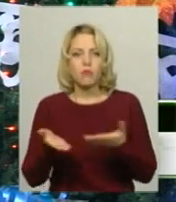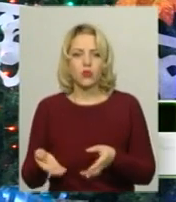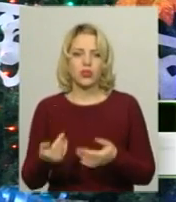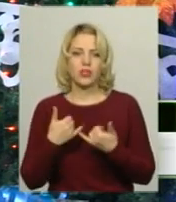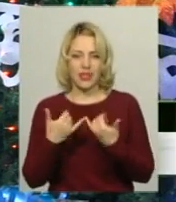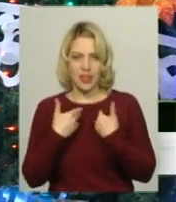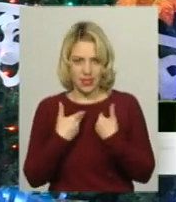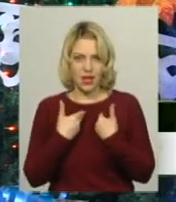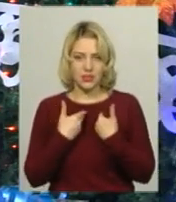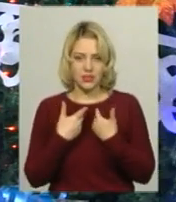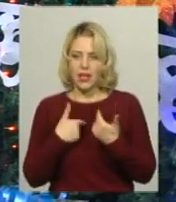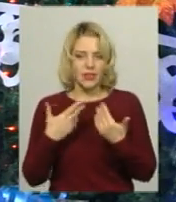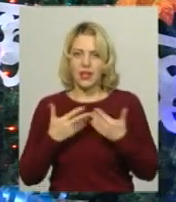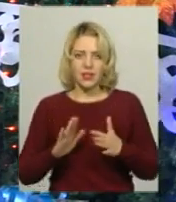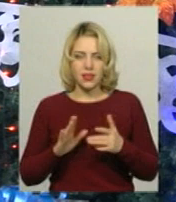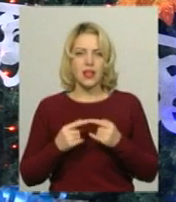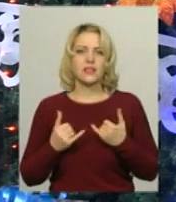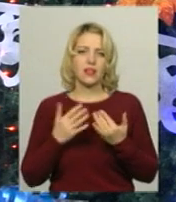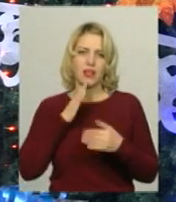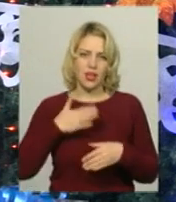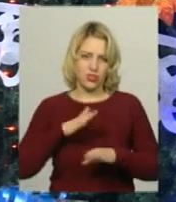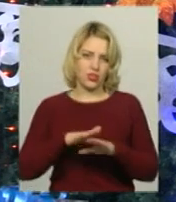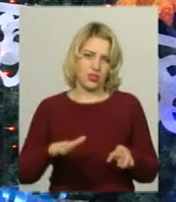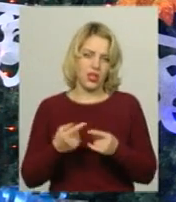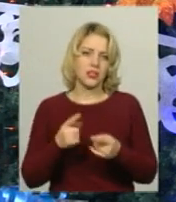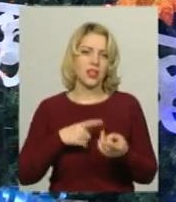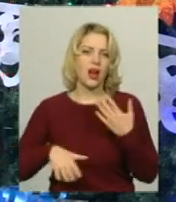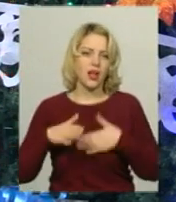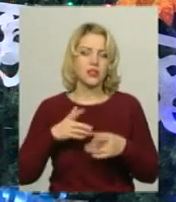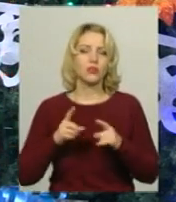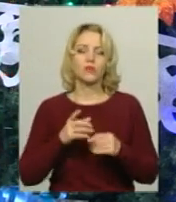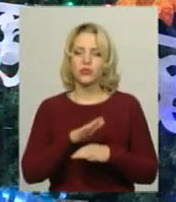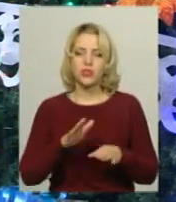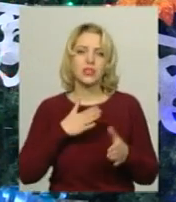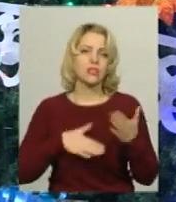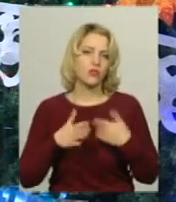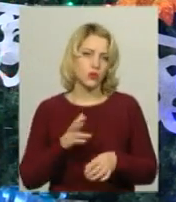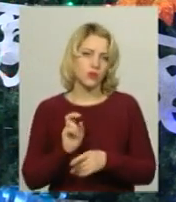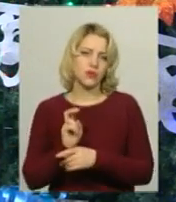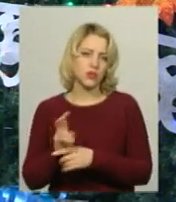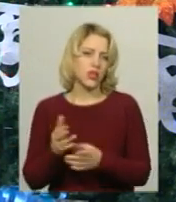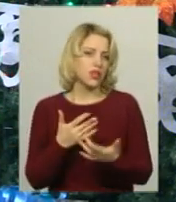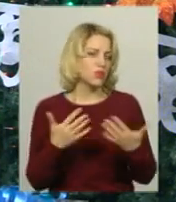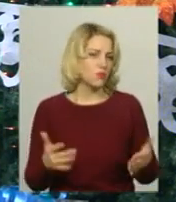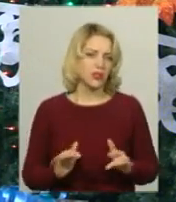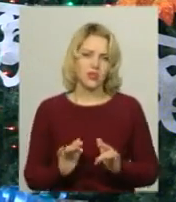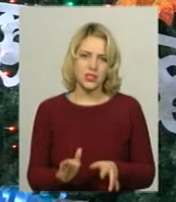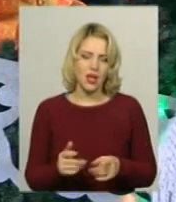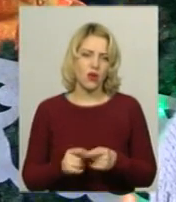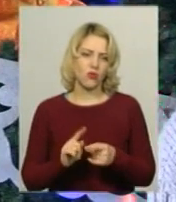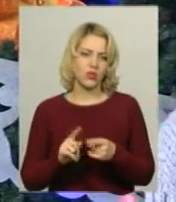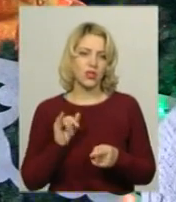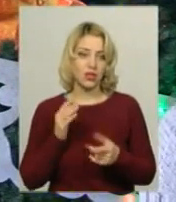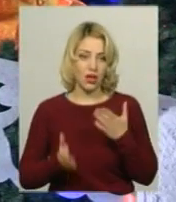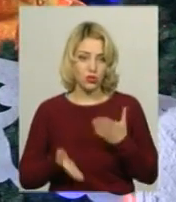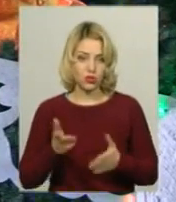точніше, не для нас, а для наших дітей, це радість. Тому що вони з задоволенням відвідують різноманітні заходи, вони вірять в диво.